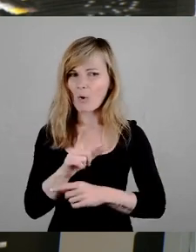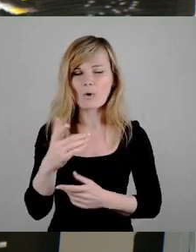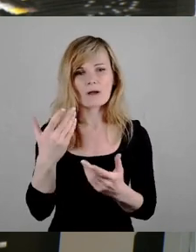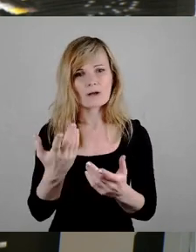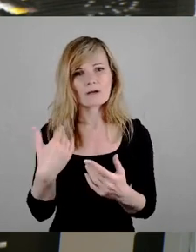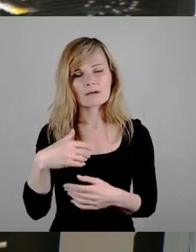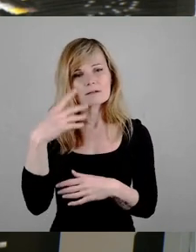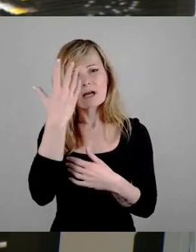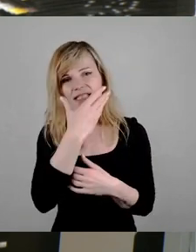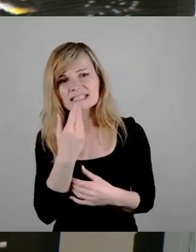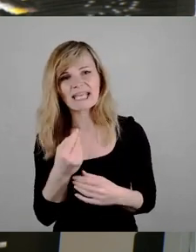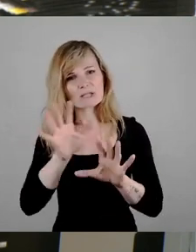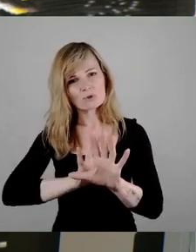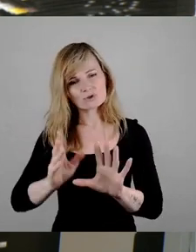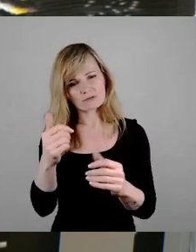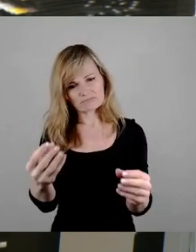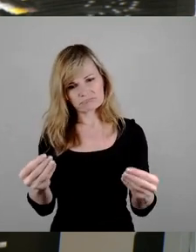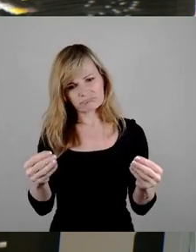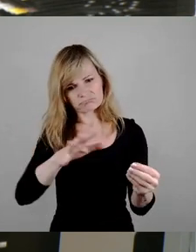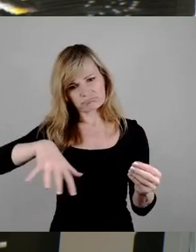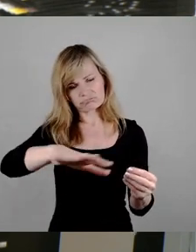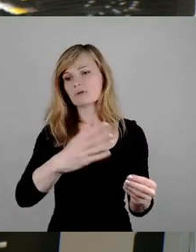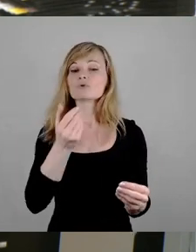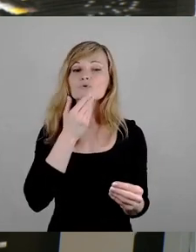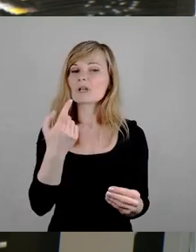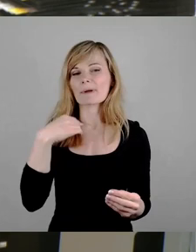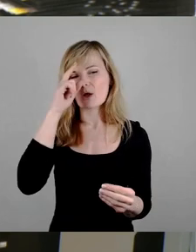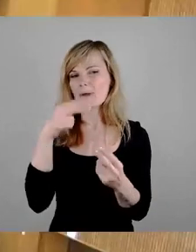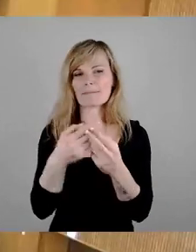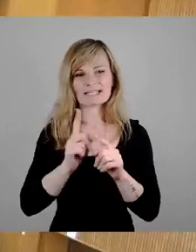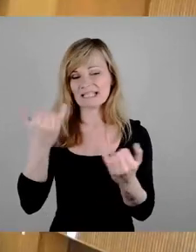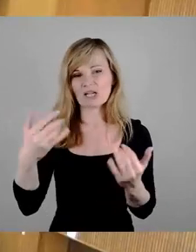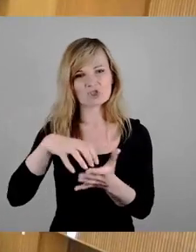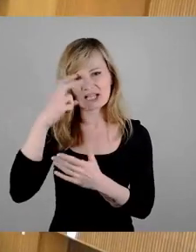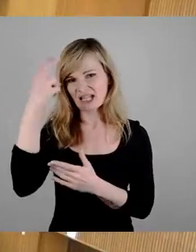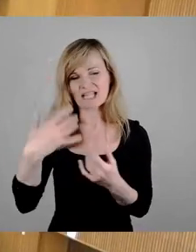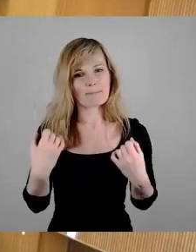wunderbar finde. Aber ich glaube, es ist wenig geeignet, um hier tatsächlich im Stadtrat eine Mehrheit zu finden. Danke.